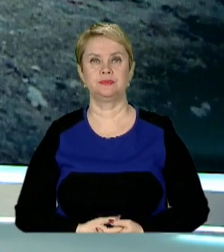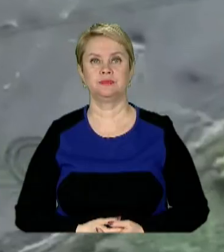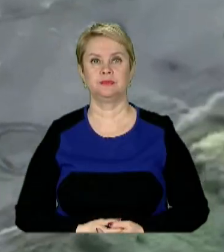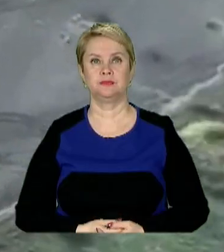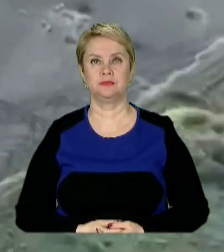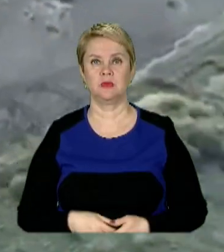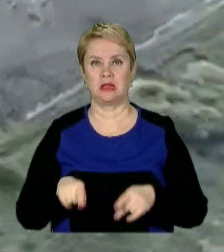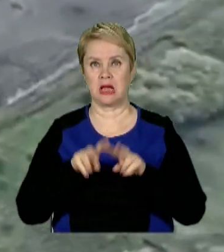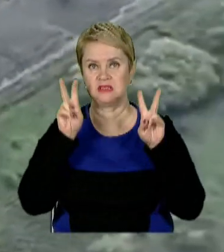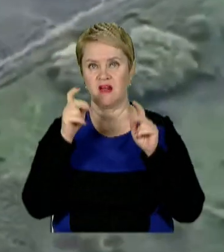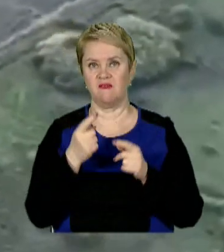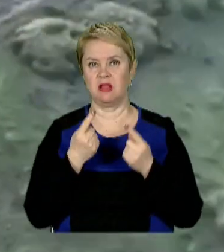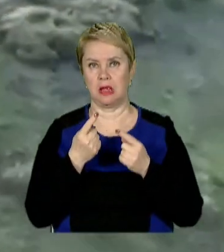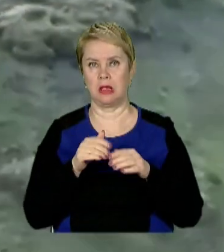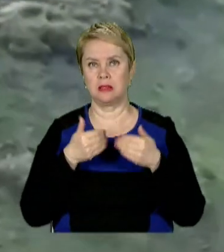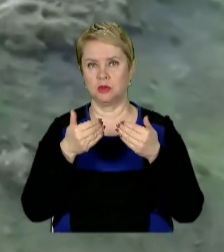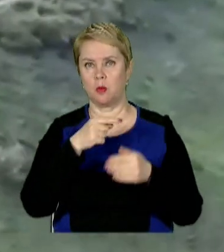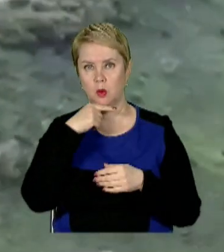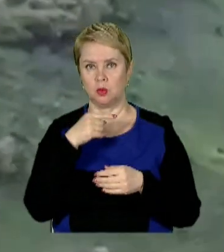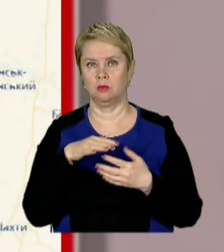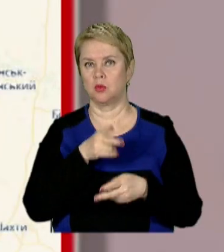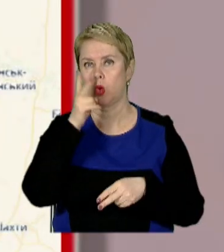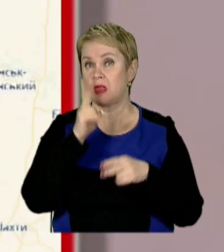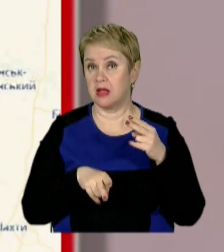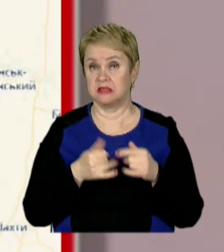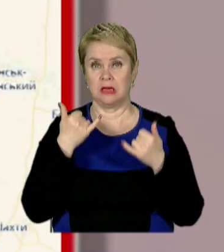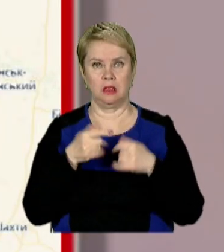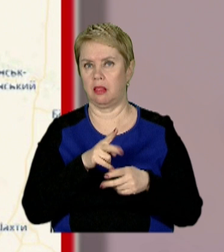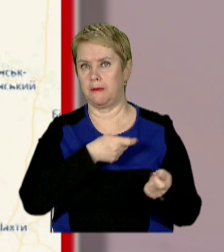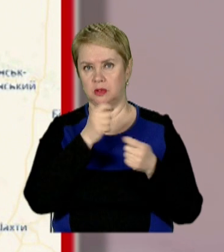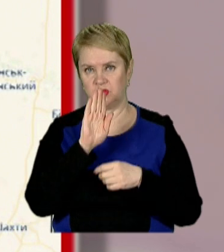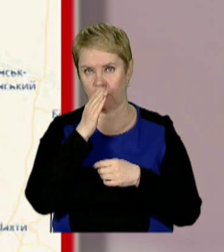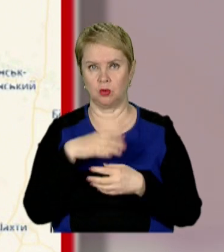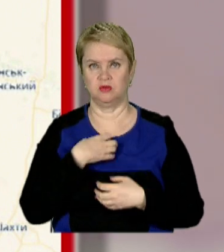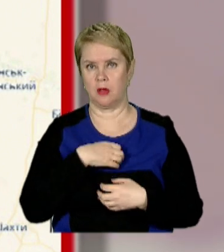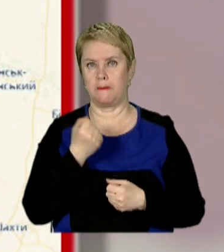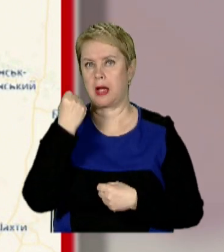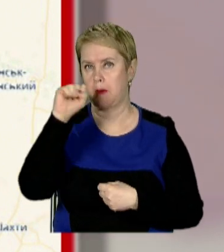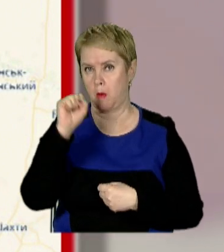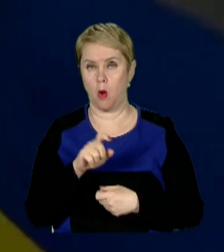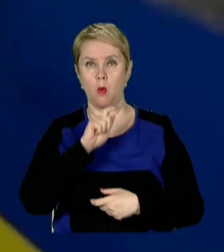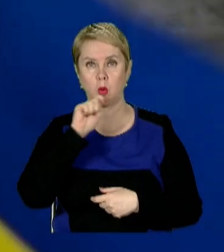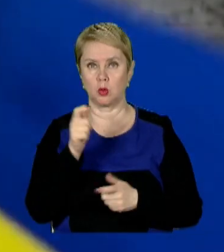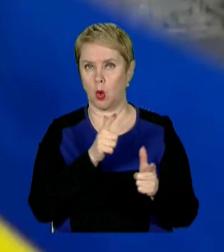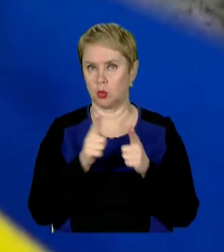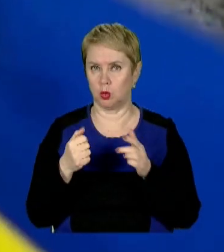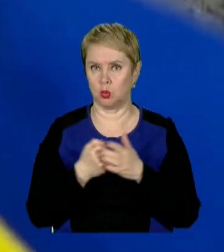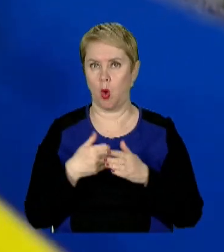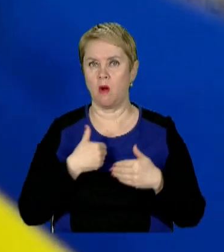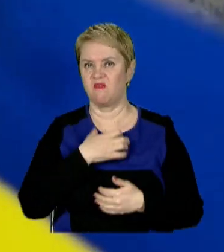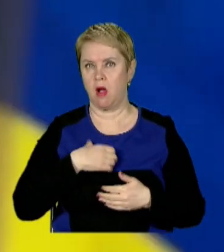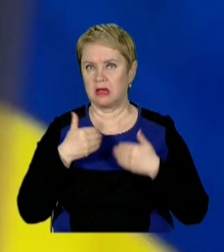Так званий «Великий наступ» росіян досягає кульмінації. І не приніс ворогу суттєвих перемог. А Україна готується до